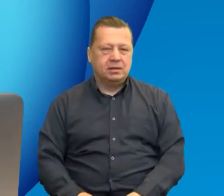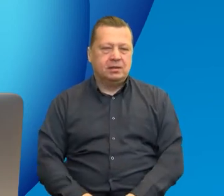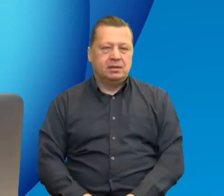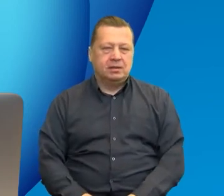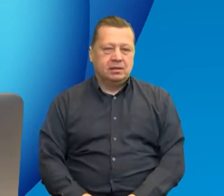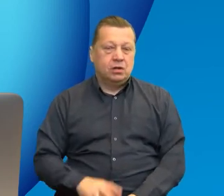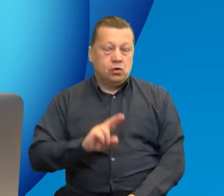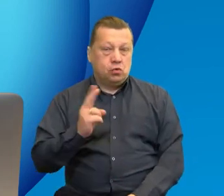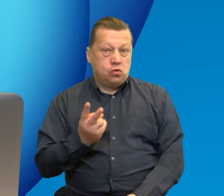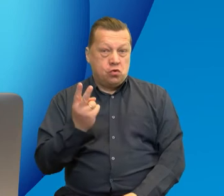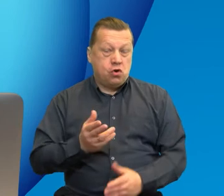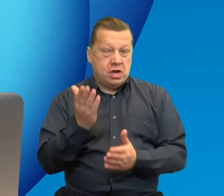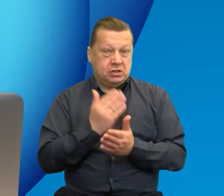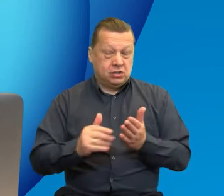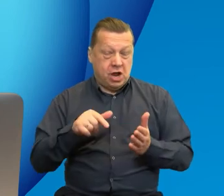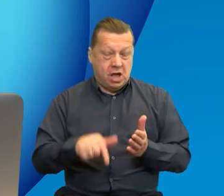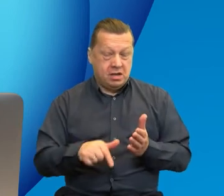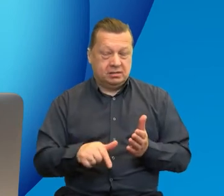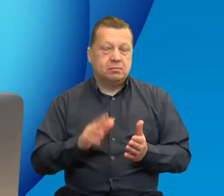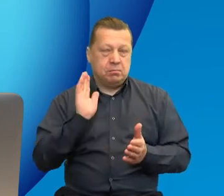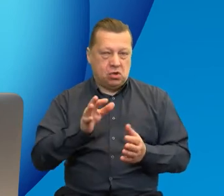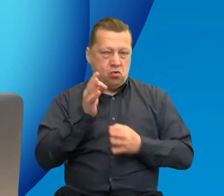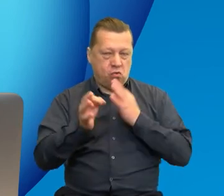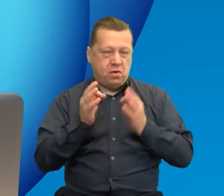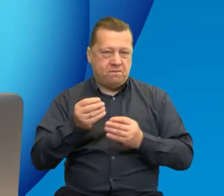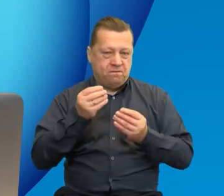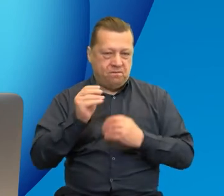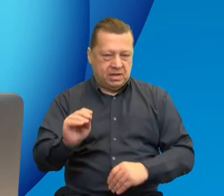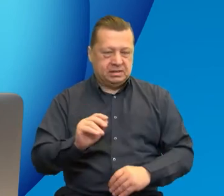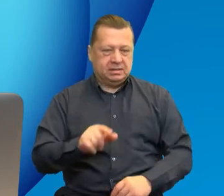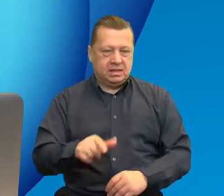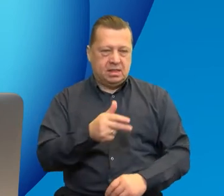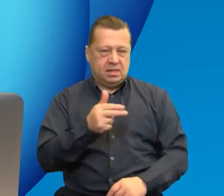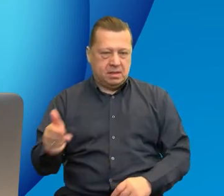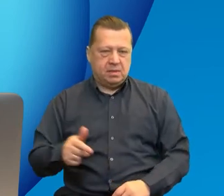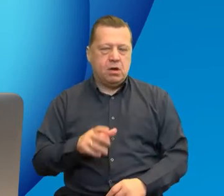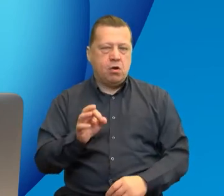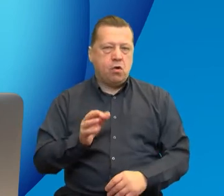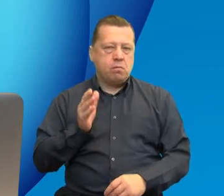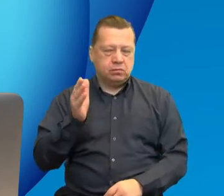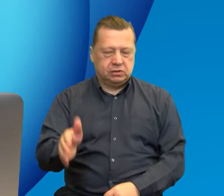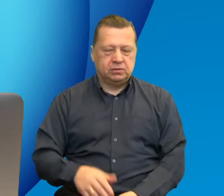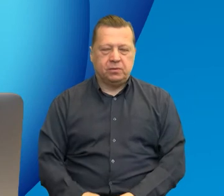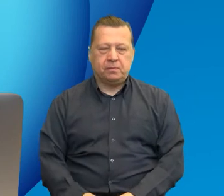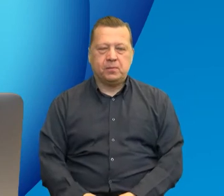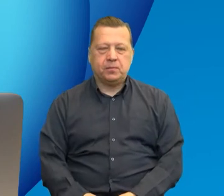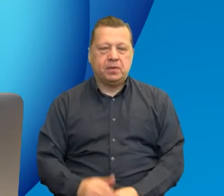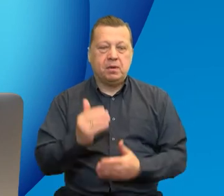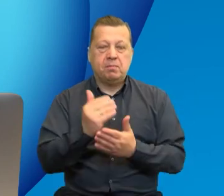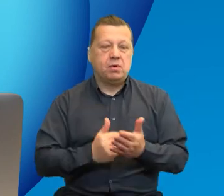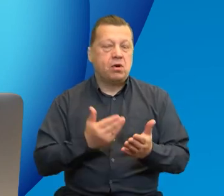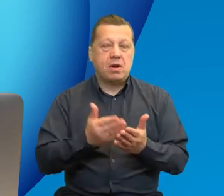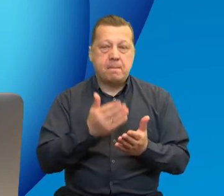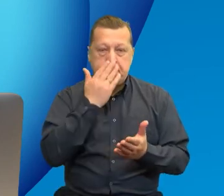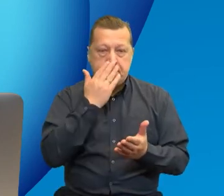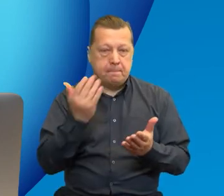mówić w drugiej części naszego spotkania, gdzie będziemy nastawieni na przyszłość. Są to takie programy, jak